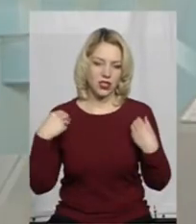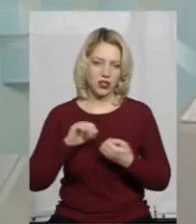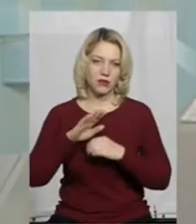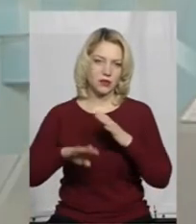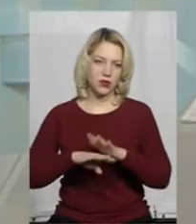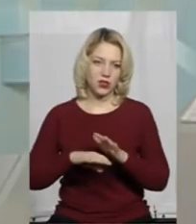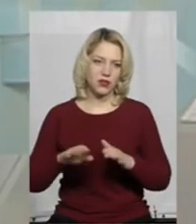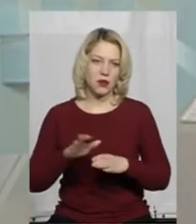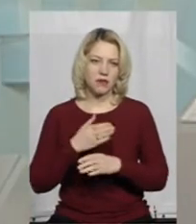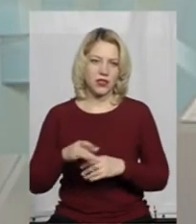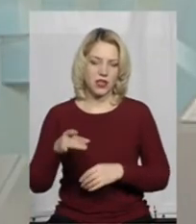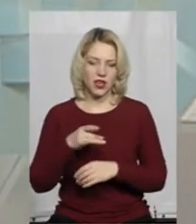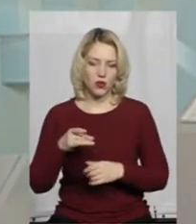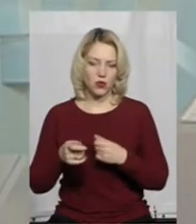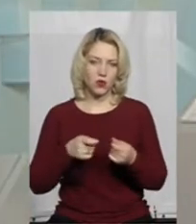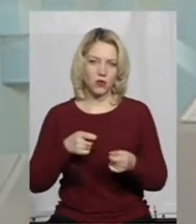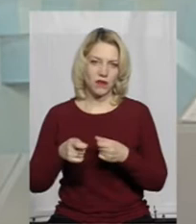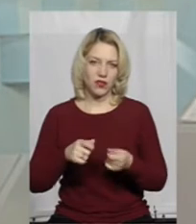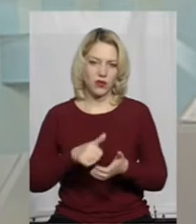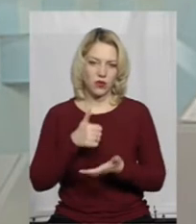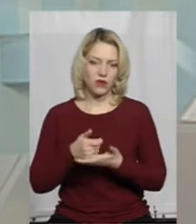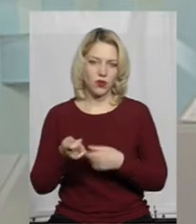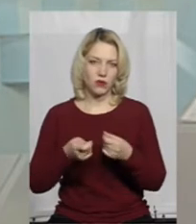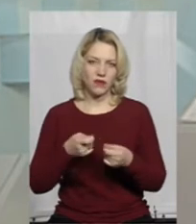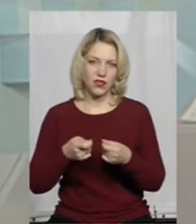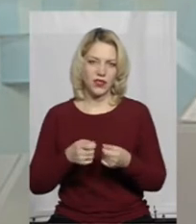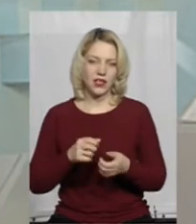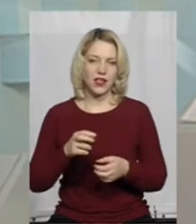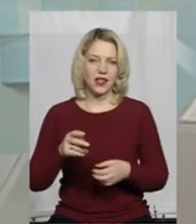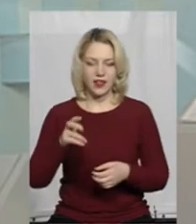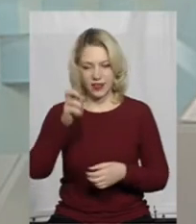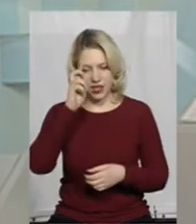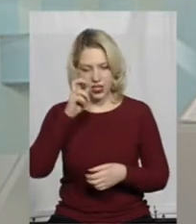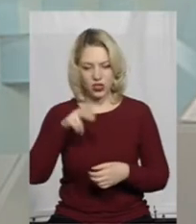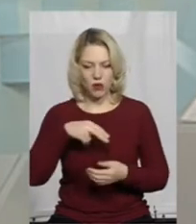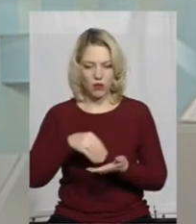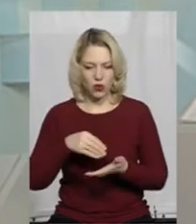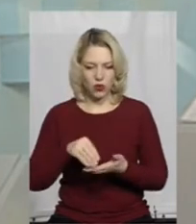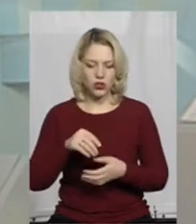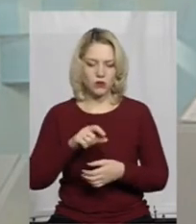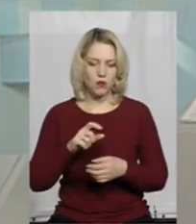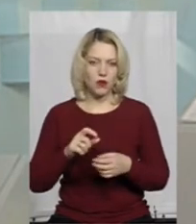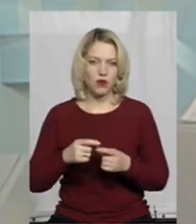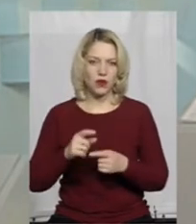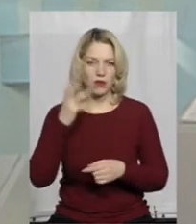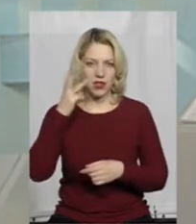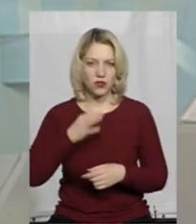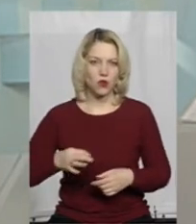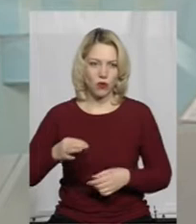-Подільського, міськрайонного управління, головного управління Держпродспоживслужби у Хмельницькій області.